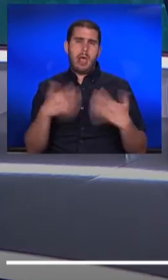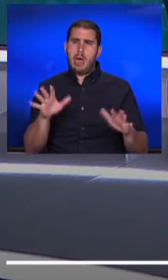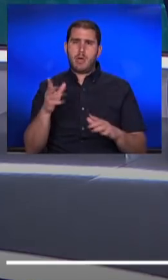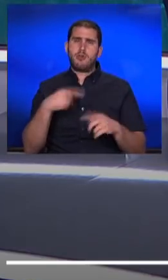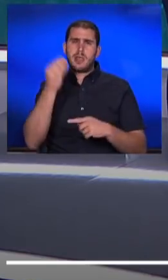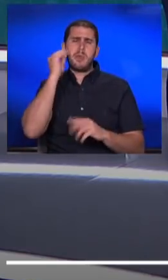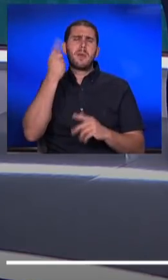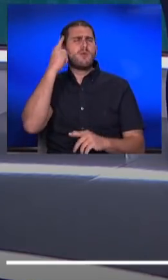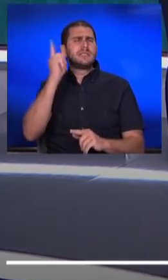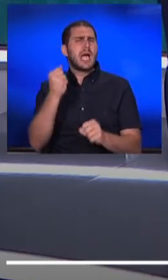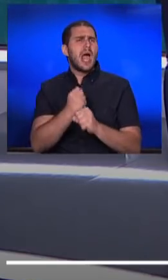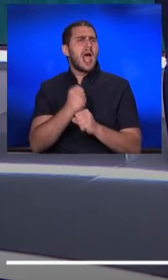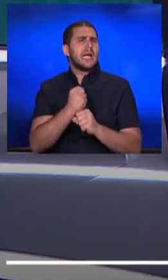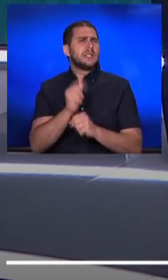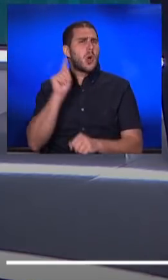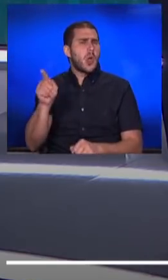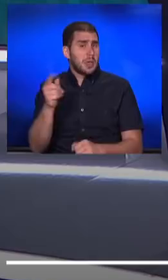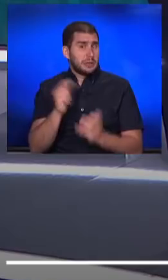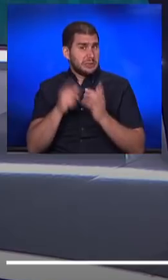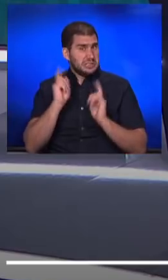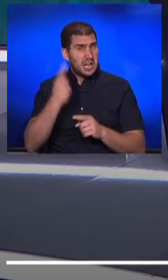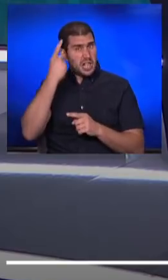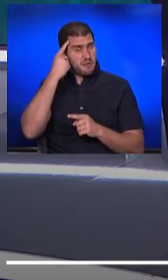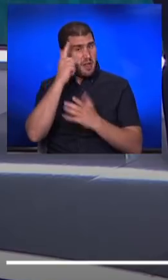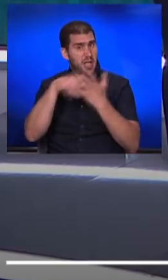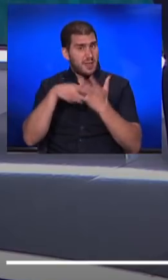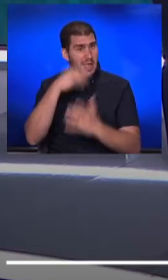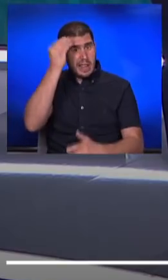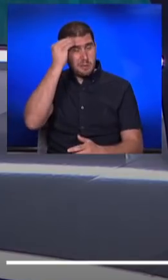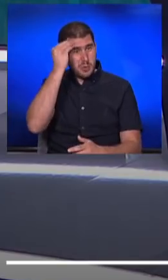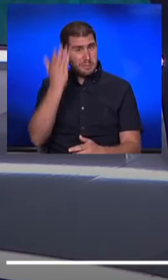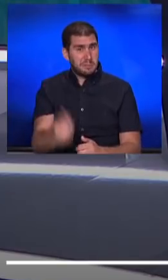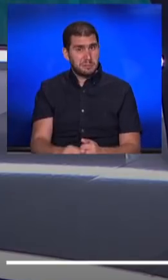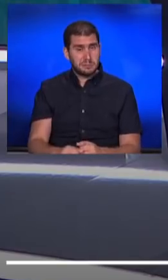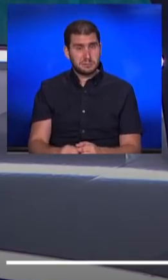את חושבת שצריך לעשות שם? יכול להיות שצריך בכלל לחשוב על לבטל גם את הלימודים האלה?